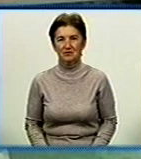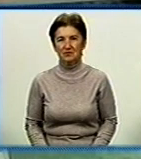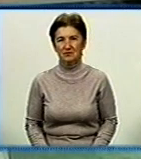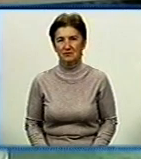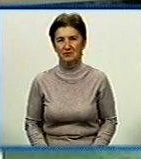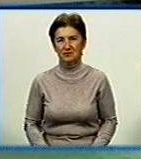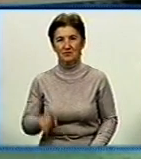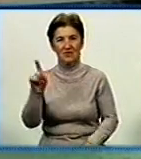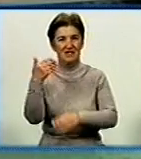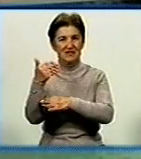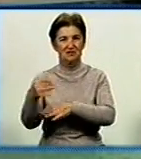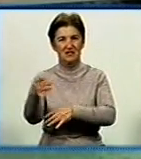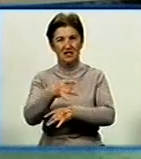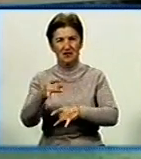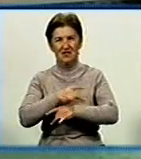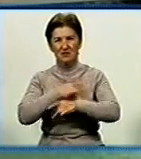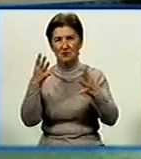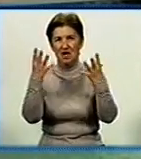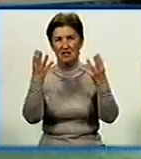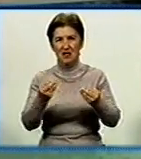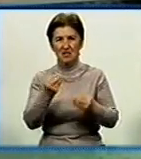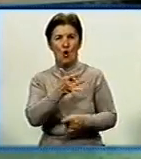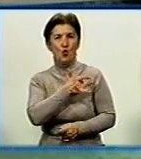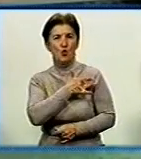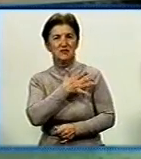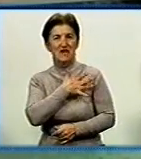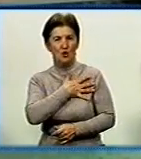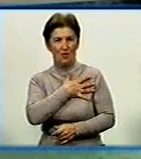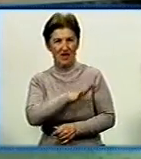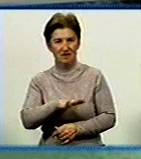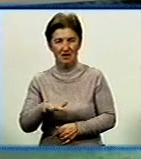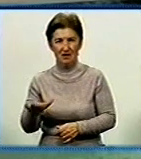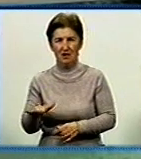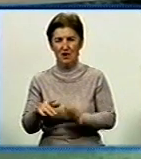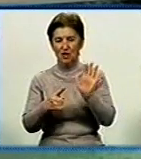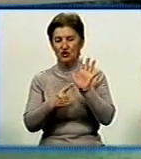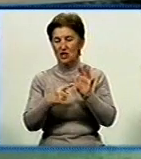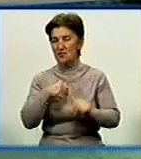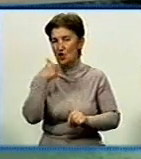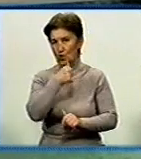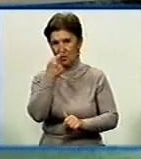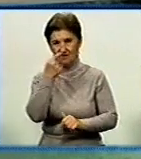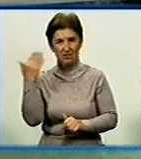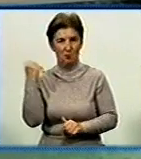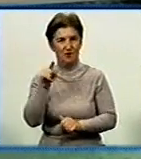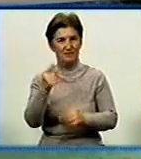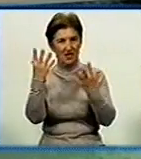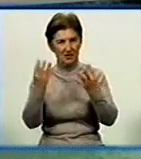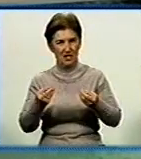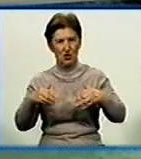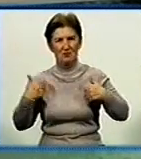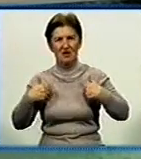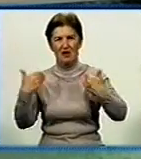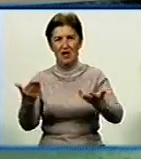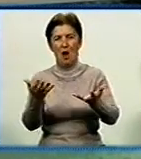У Знамінському районі відзначили день усиновлення. В Україні це свято з'явилось 6 років тому. В цей день вітають опікунів,